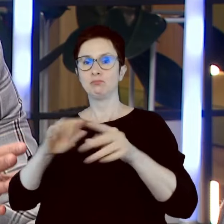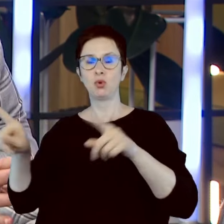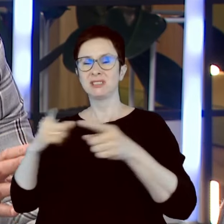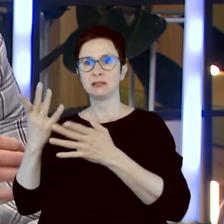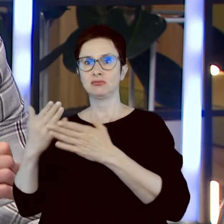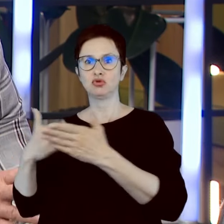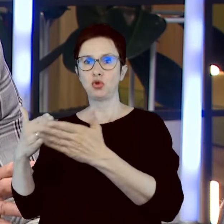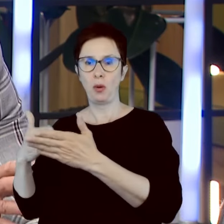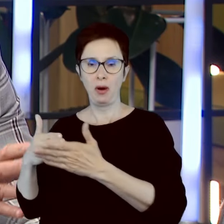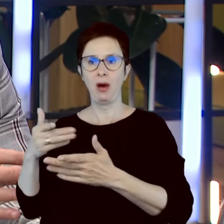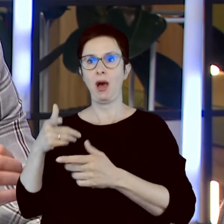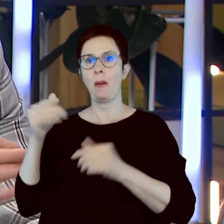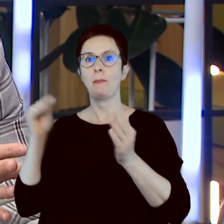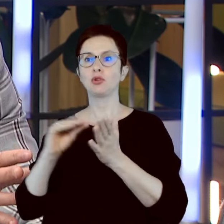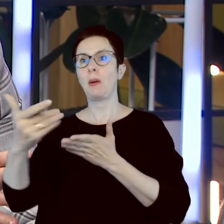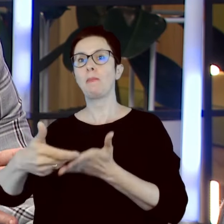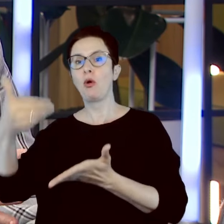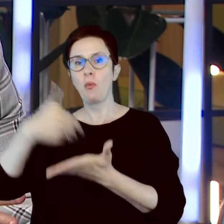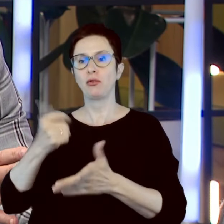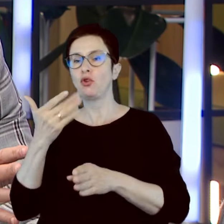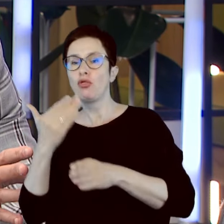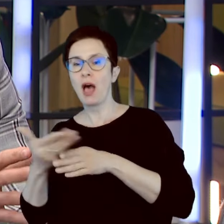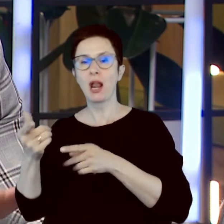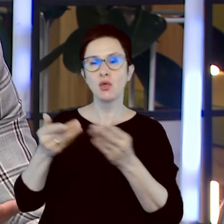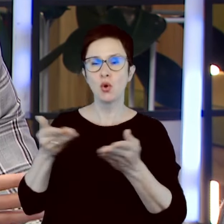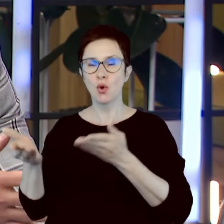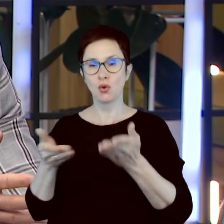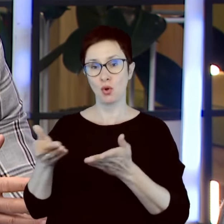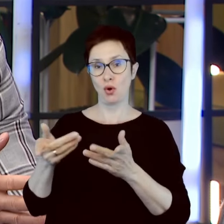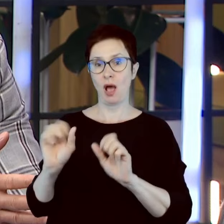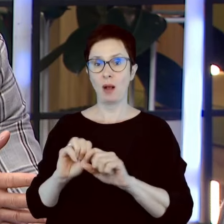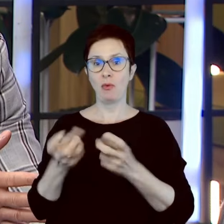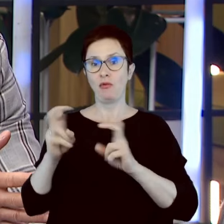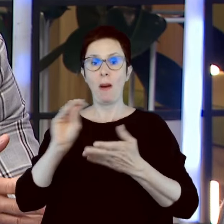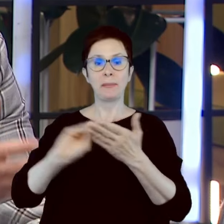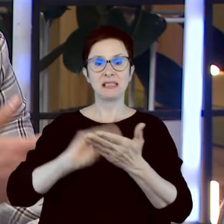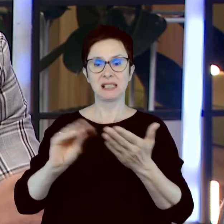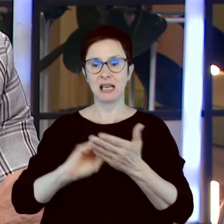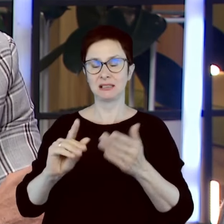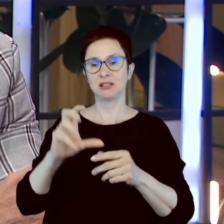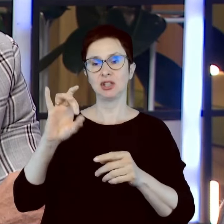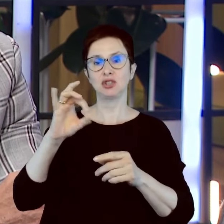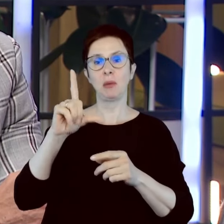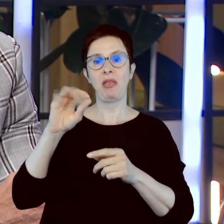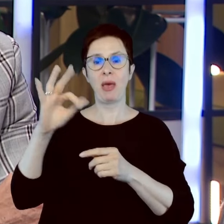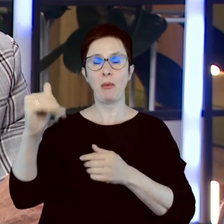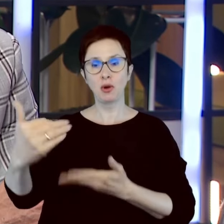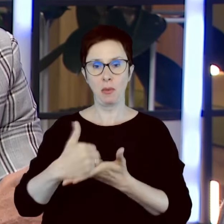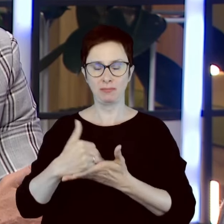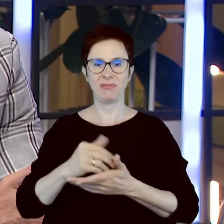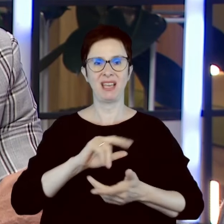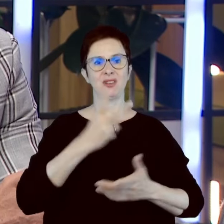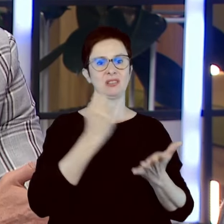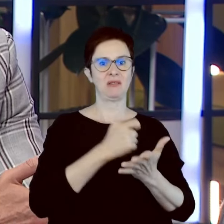impulsu. Podpowiedz mi, gdzie tu dalej w tej kompozycji iść, albo w twórczości pisarskiej, prawda, ale z drugiej strony zagrożeniem, że kurczę,